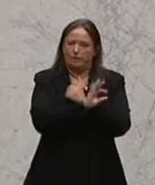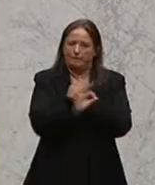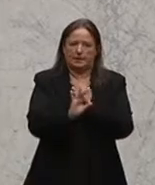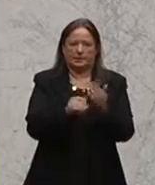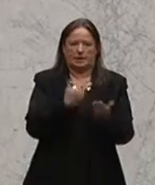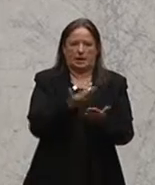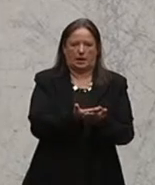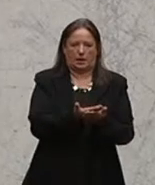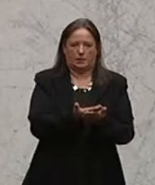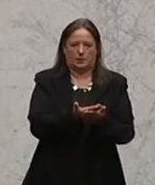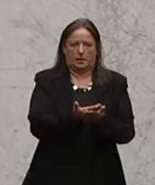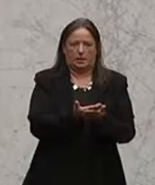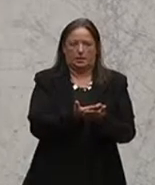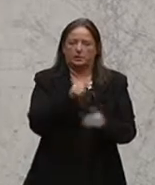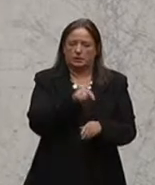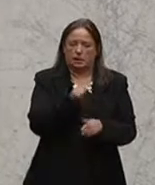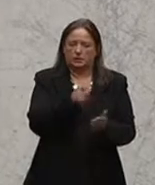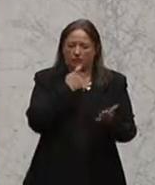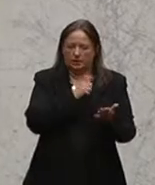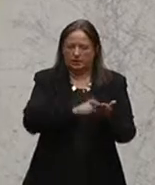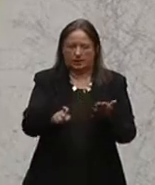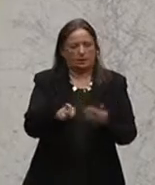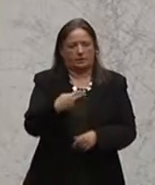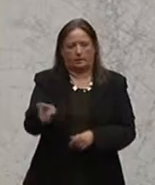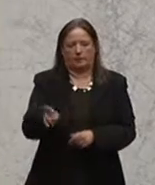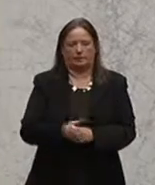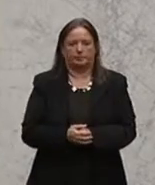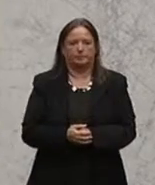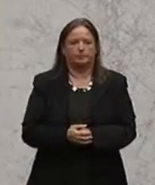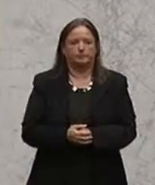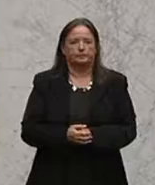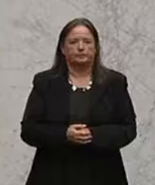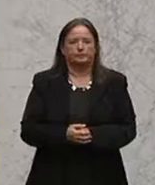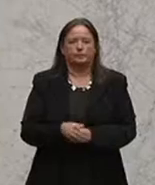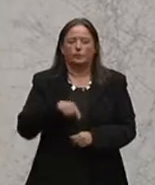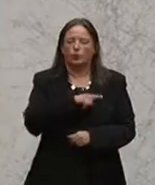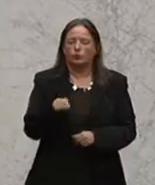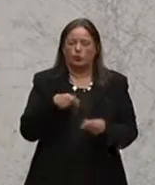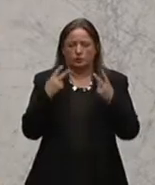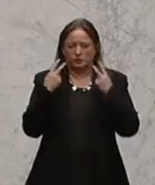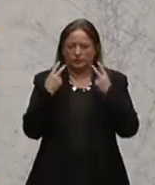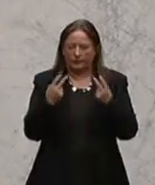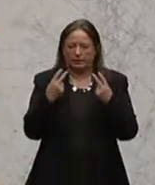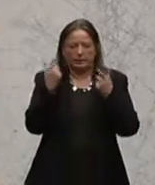Ergebnissen, dass wir auf das nicht verzichten werden. Für uns ist ganz klar,